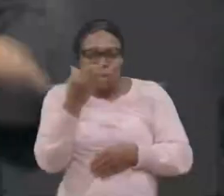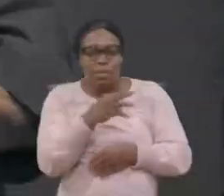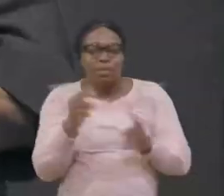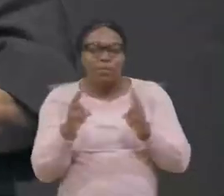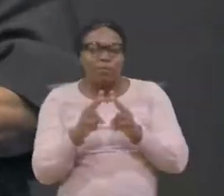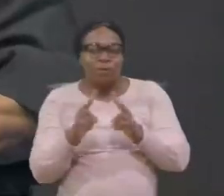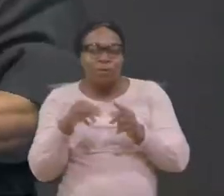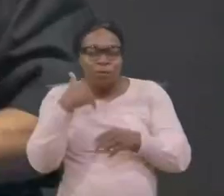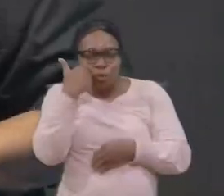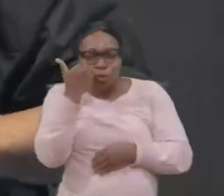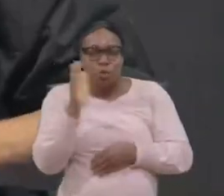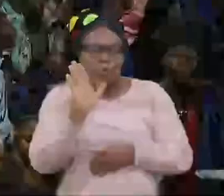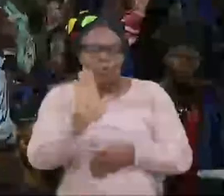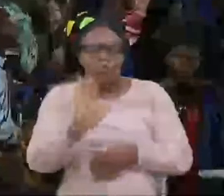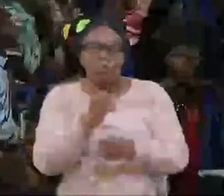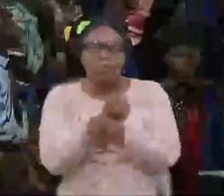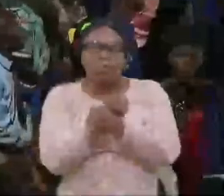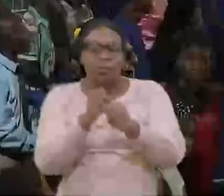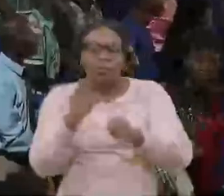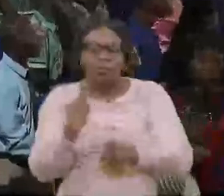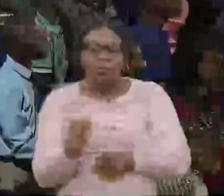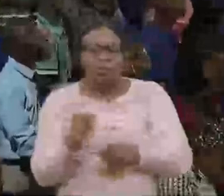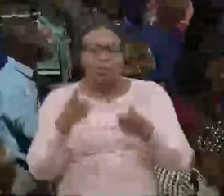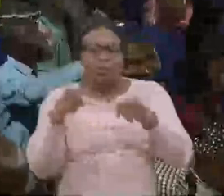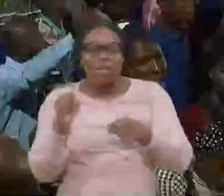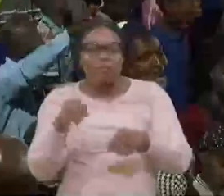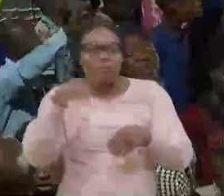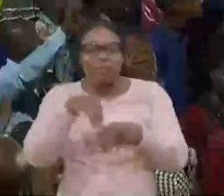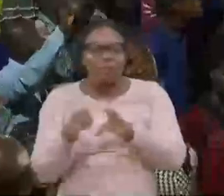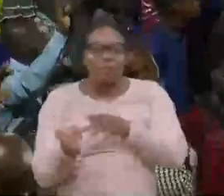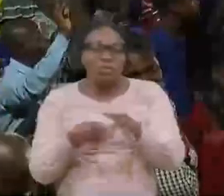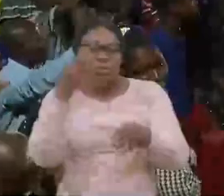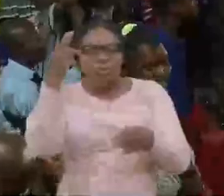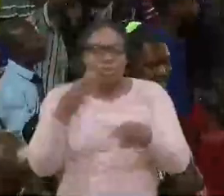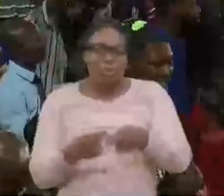bientôt ton salut vient au nom de jésus